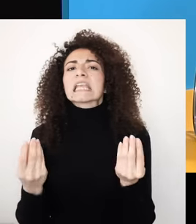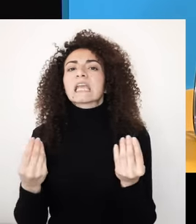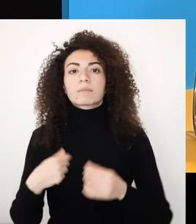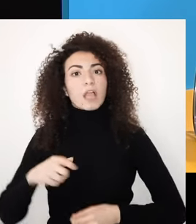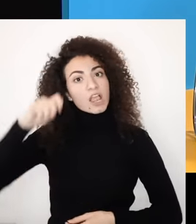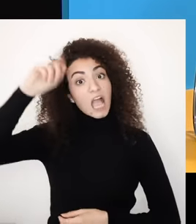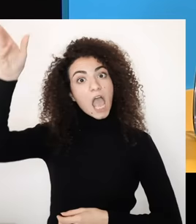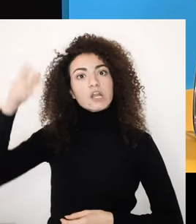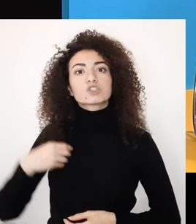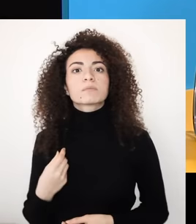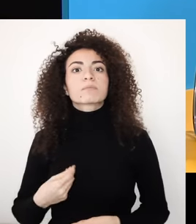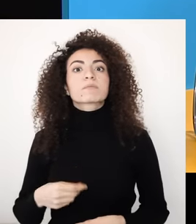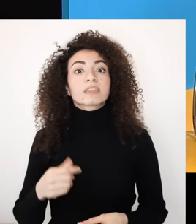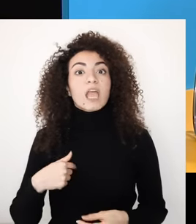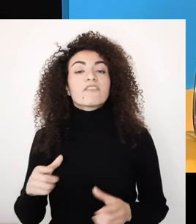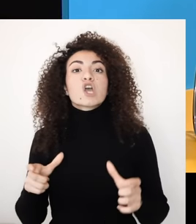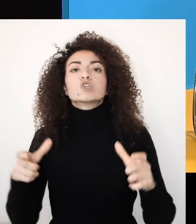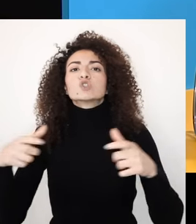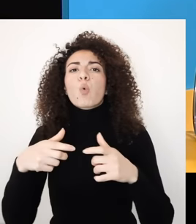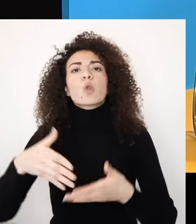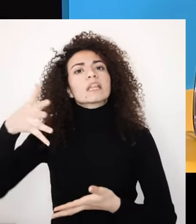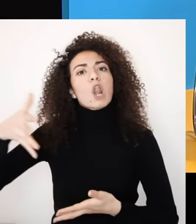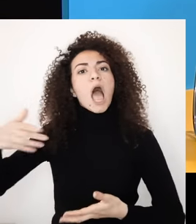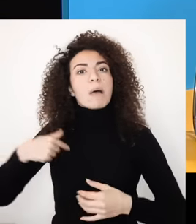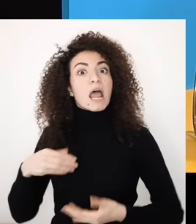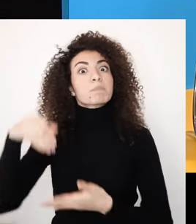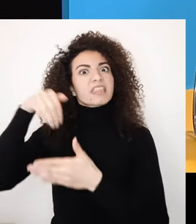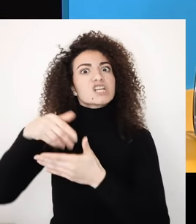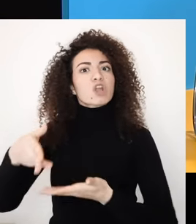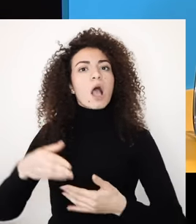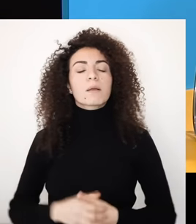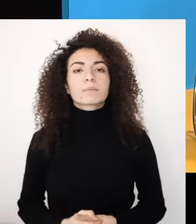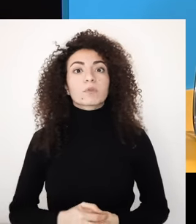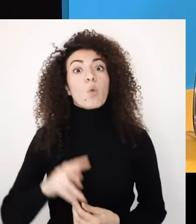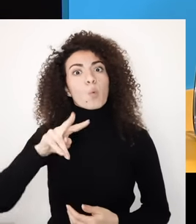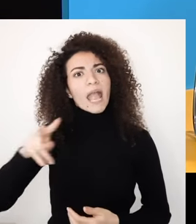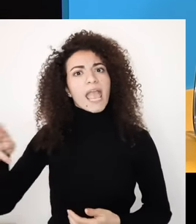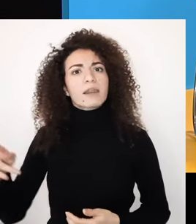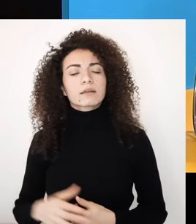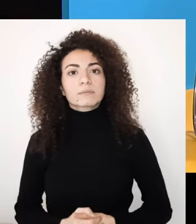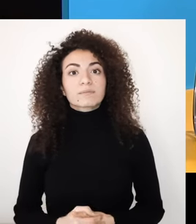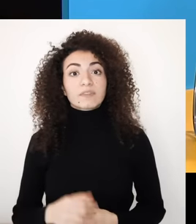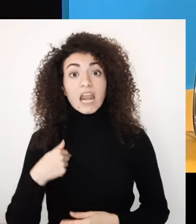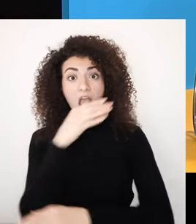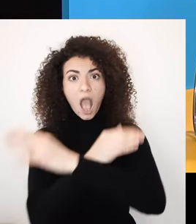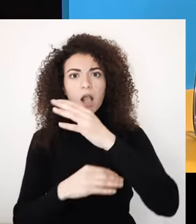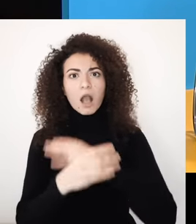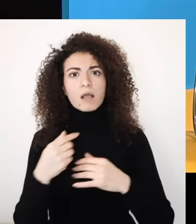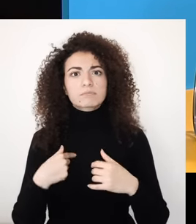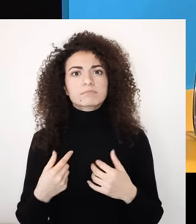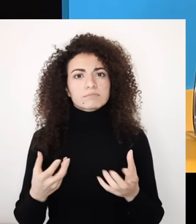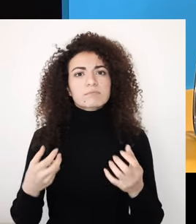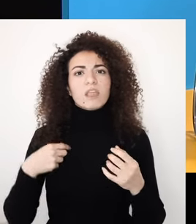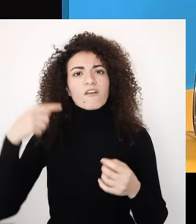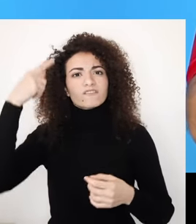كتير قد أجزتها التخرج من الكلية ترشح لمنصب بجمعية شؤون الطلاب والإدراء على التواصل مع مجموعة